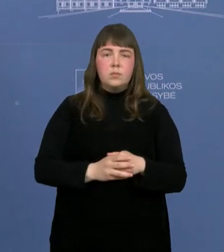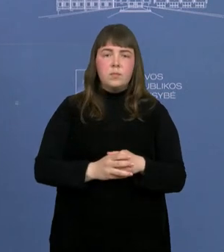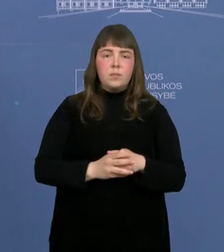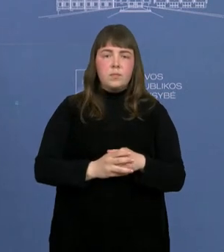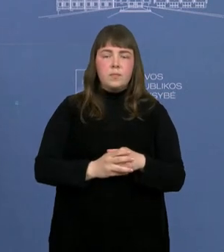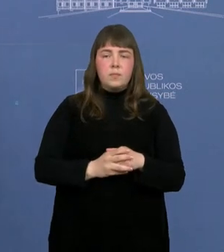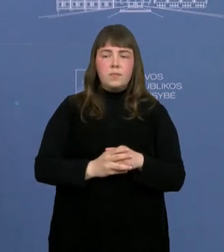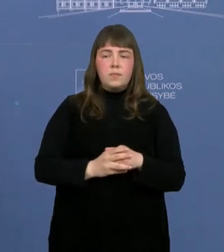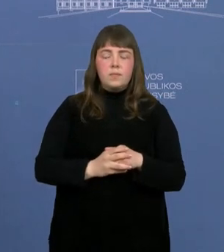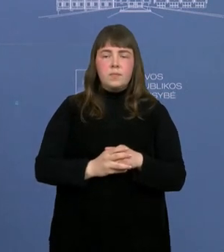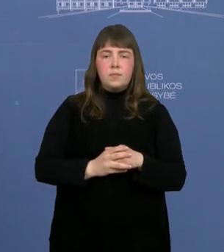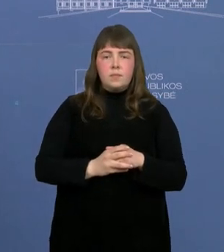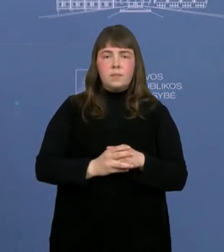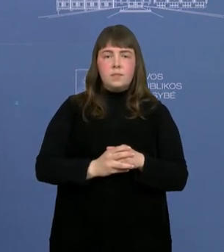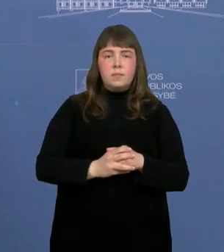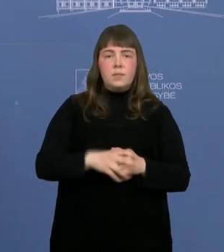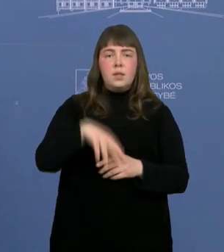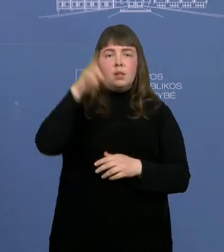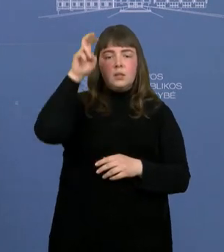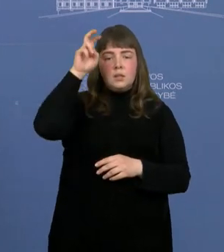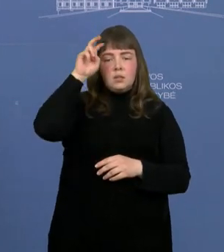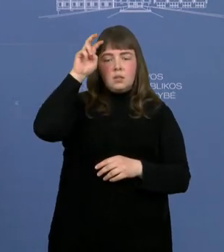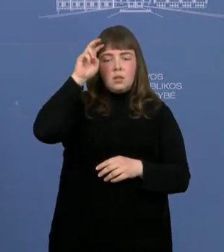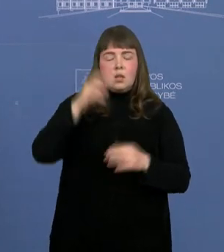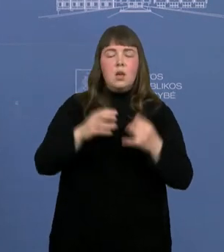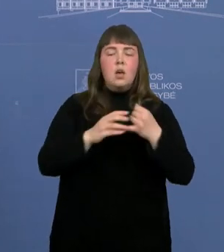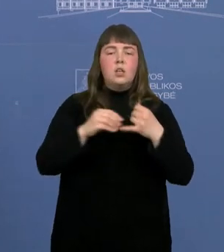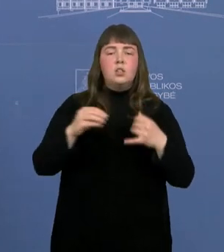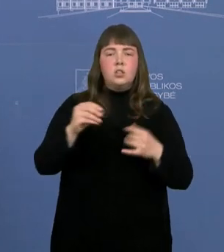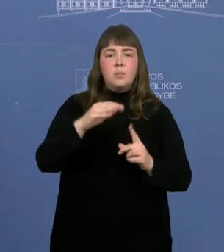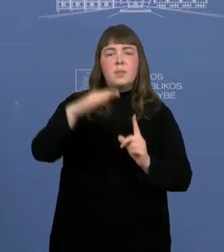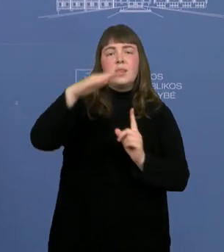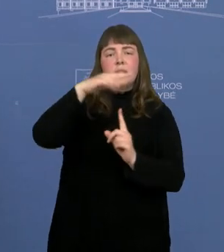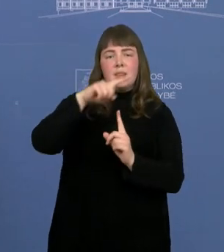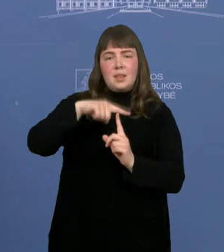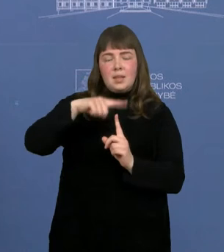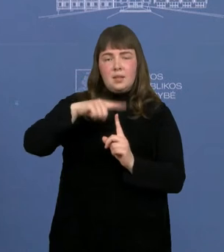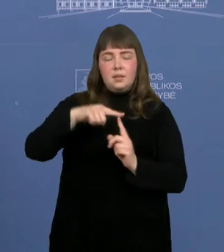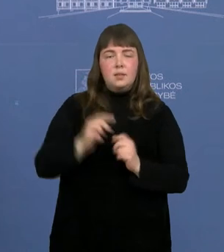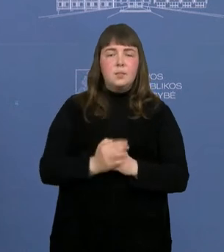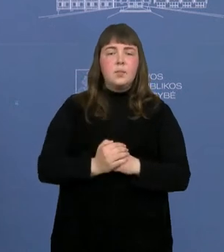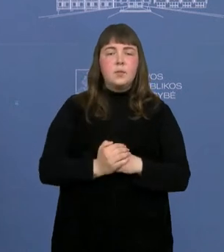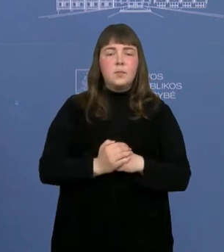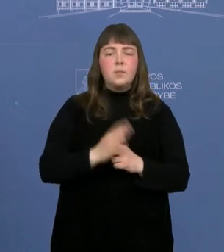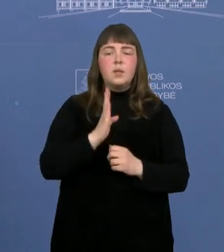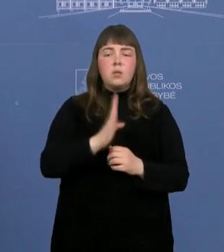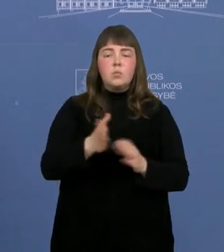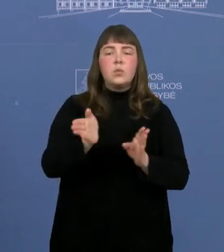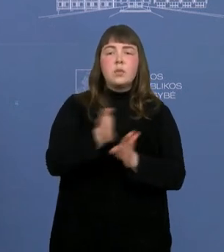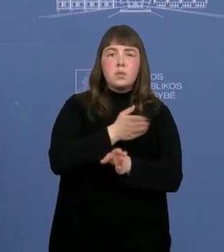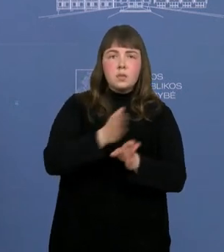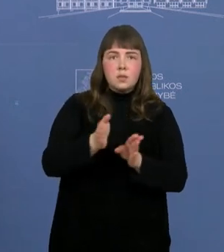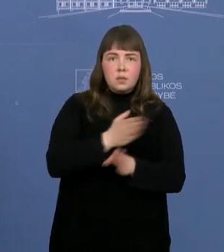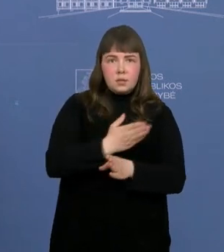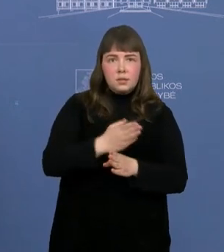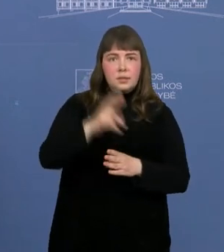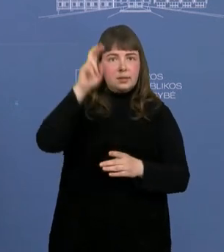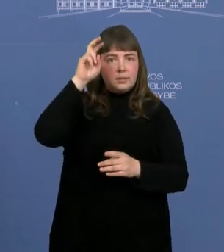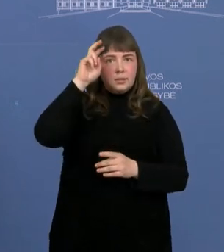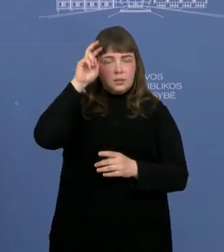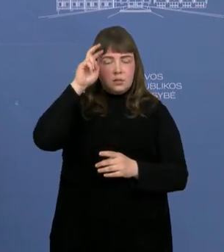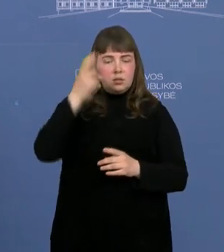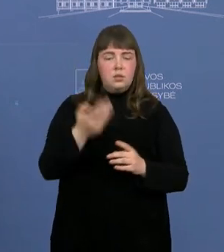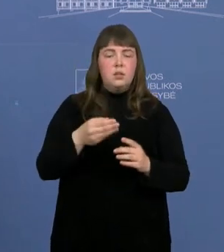nacionalinėje žemės tarnyboje ir tuo būdu bus atskirta nacionalinė žemės tarnyba kaip